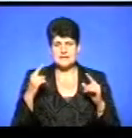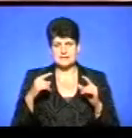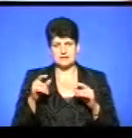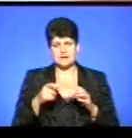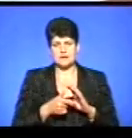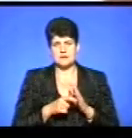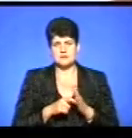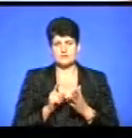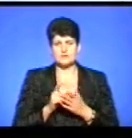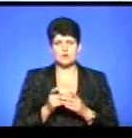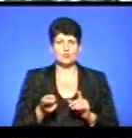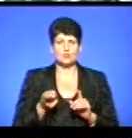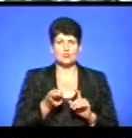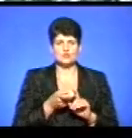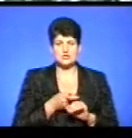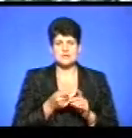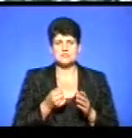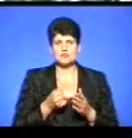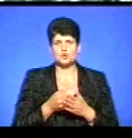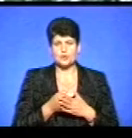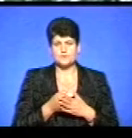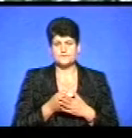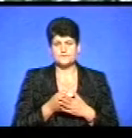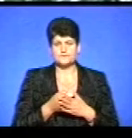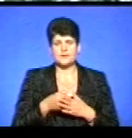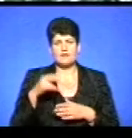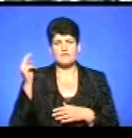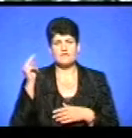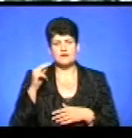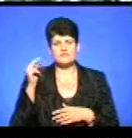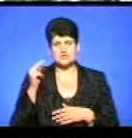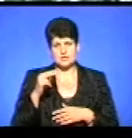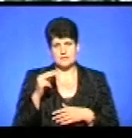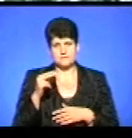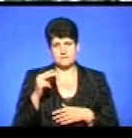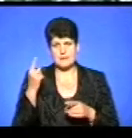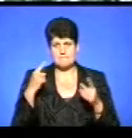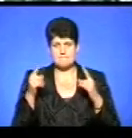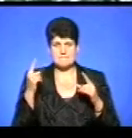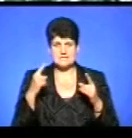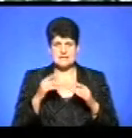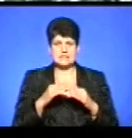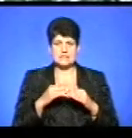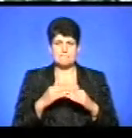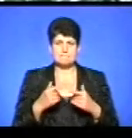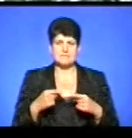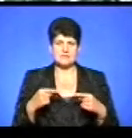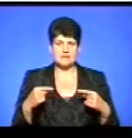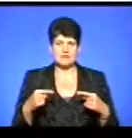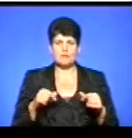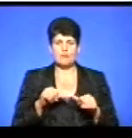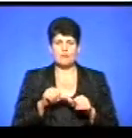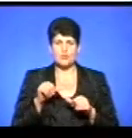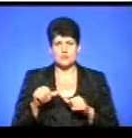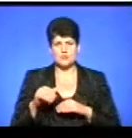повинні долучатися до вивчення мистецьких предметів, але у позаворочний час.